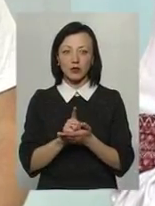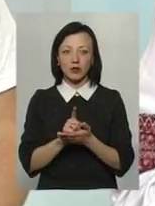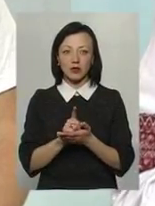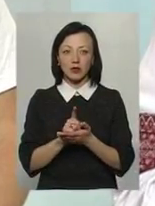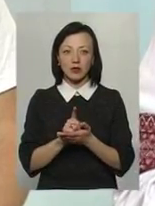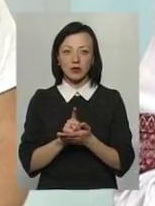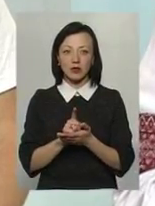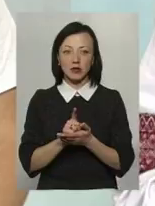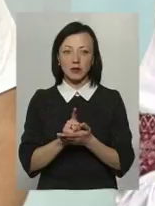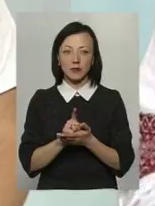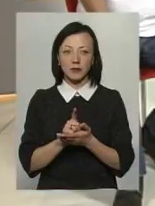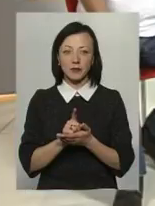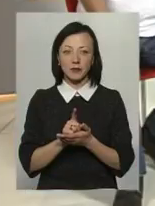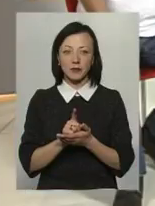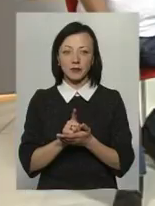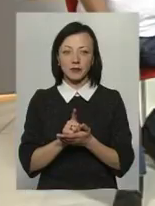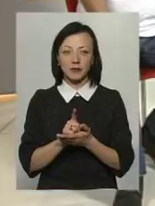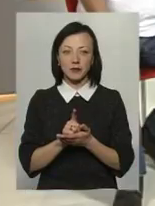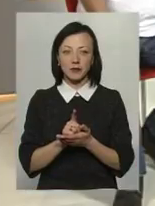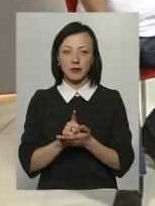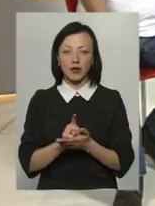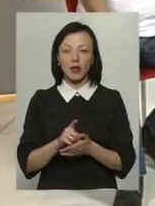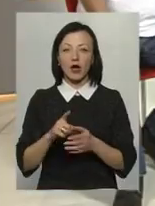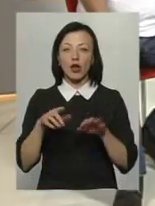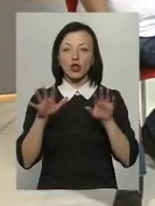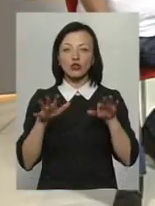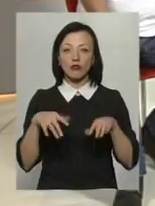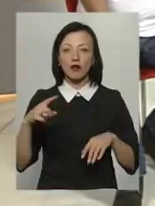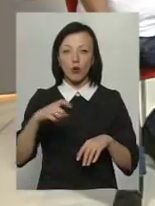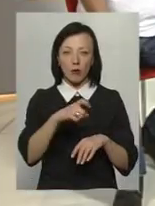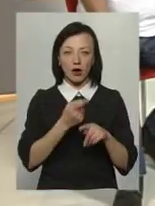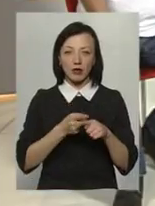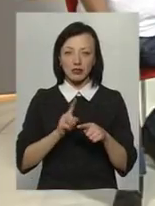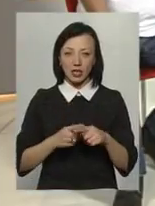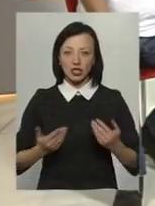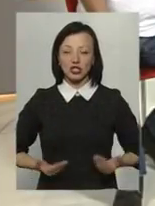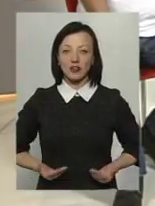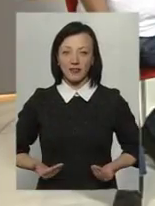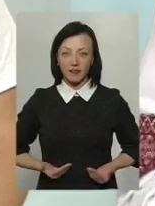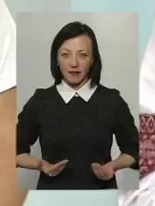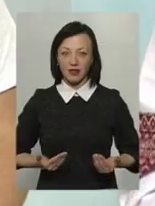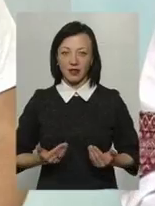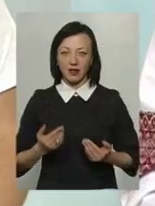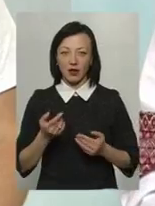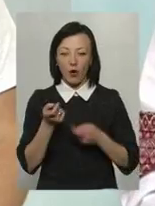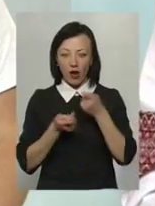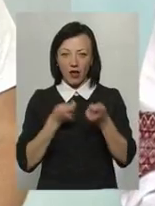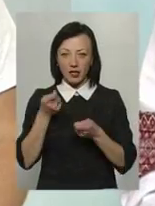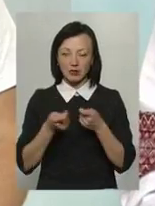стадій компостування, це дощові хробаки, оце живі істоти. І вони живуть